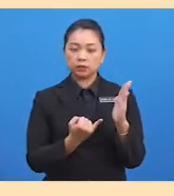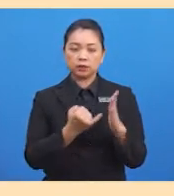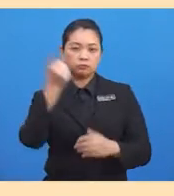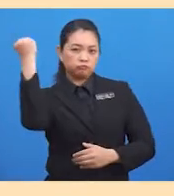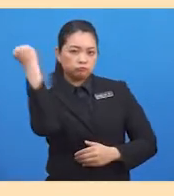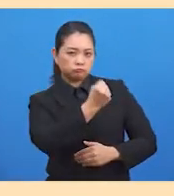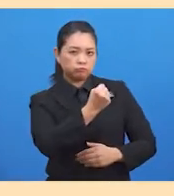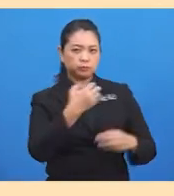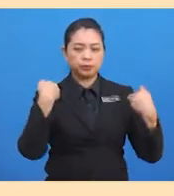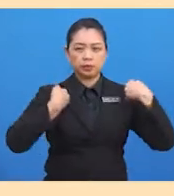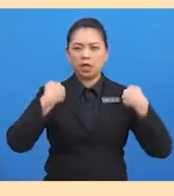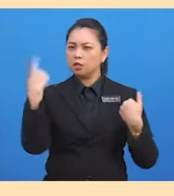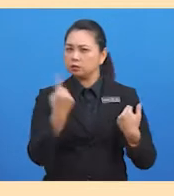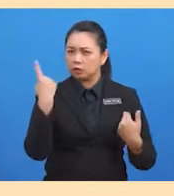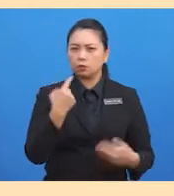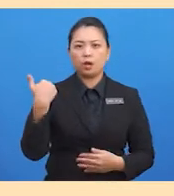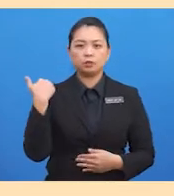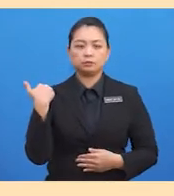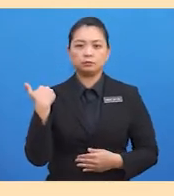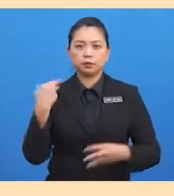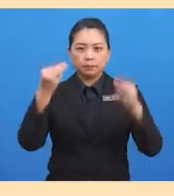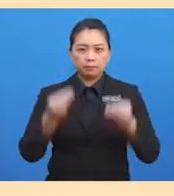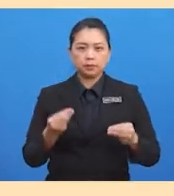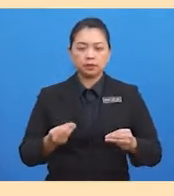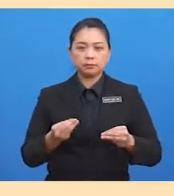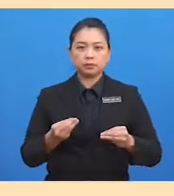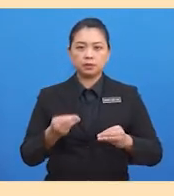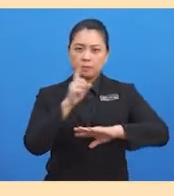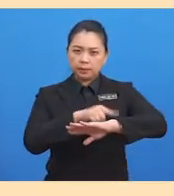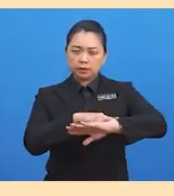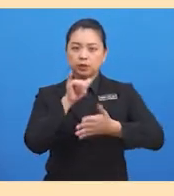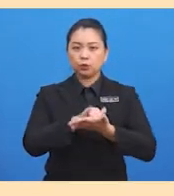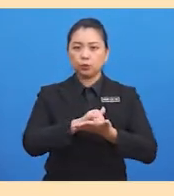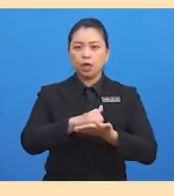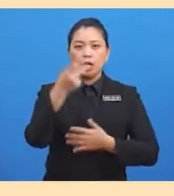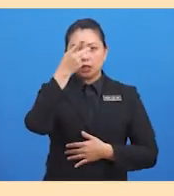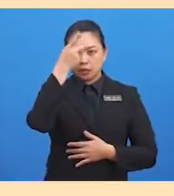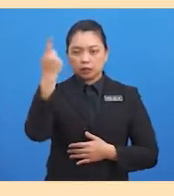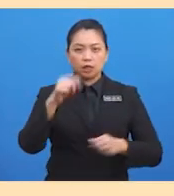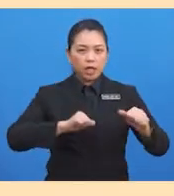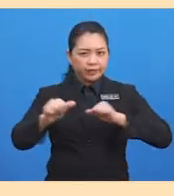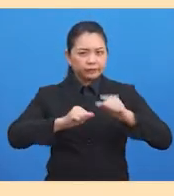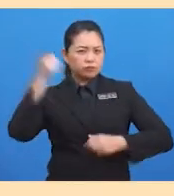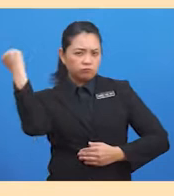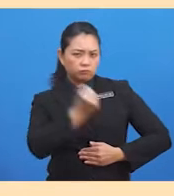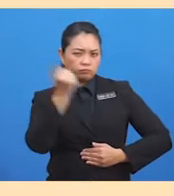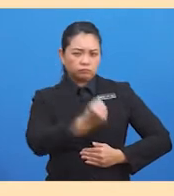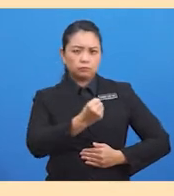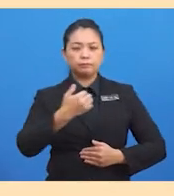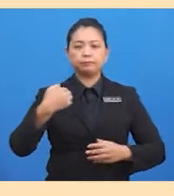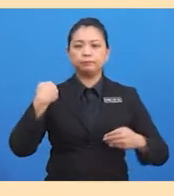bidatang sering dihasilkan oleh manusia zaman tersebut kerana kegiatan memburu